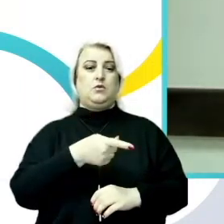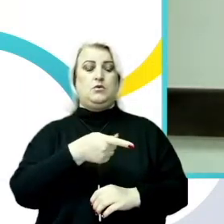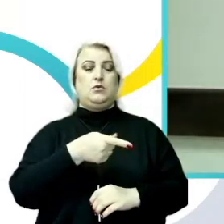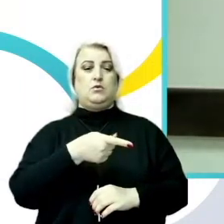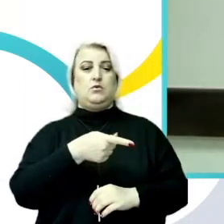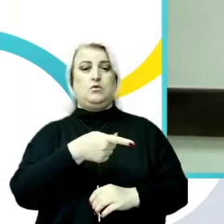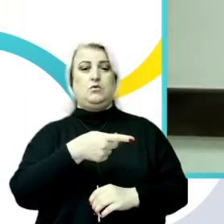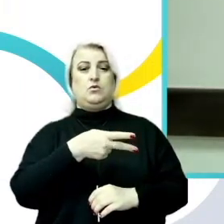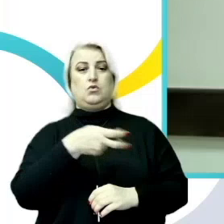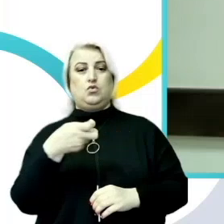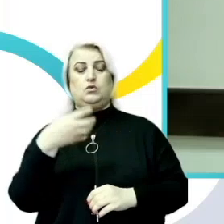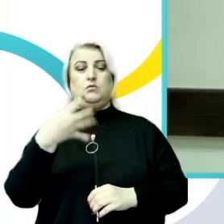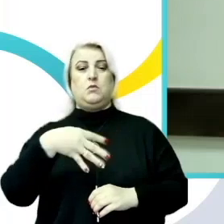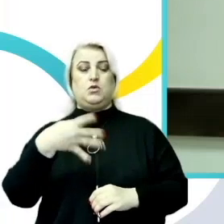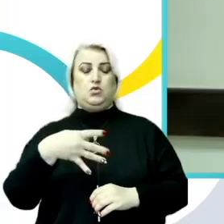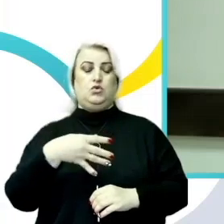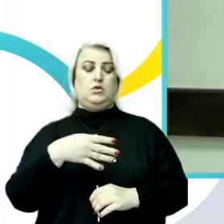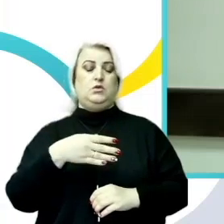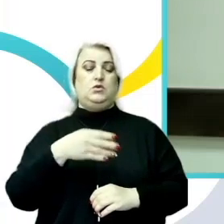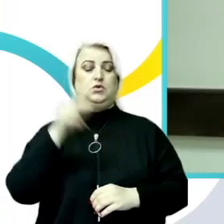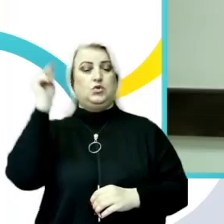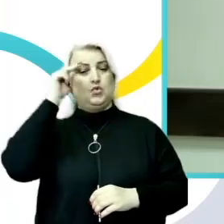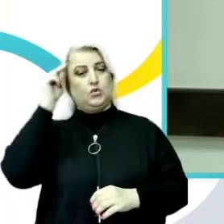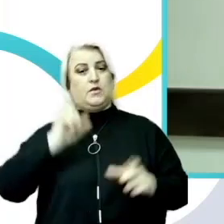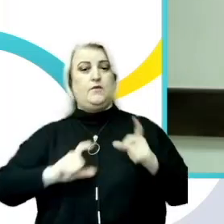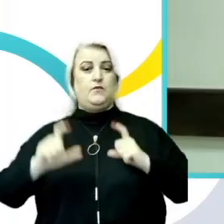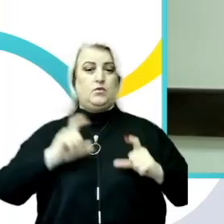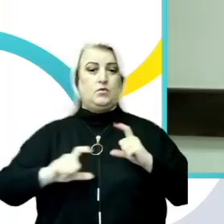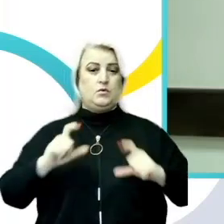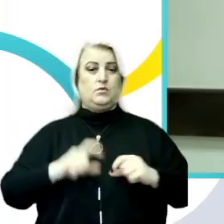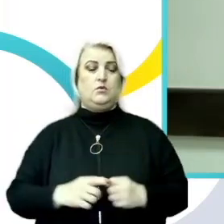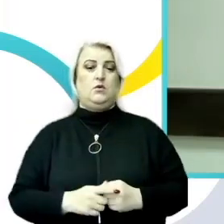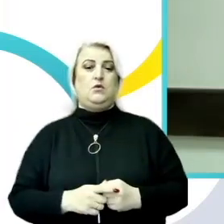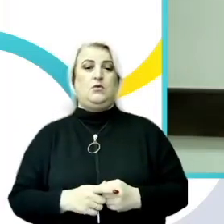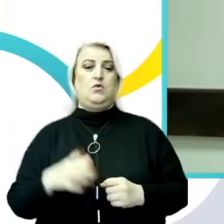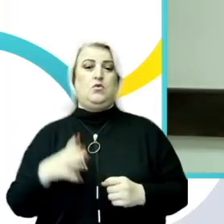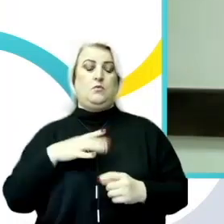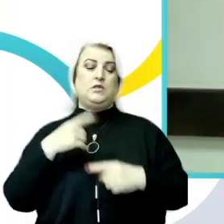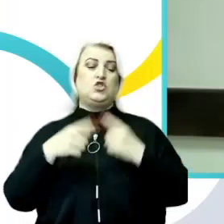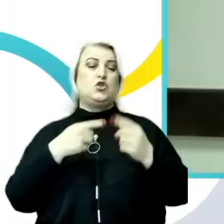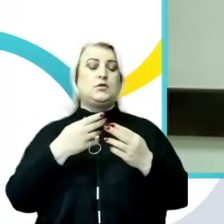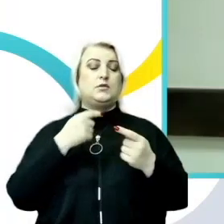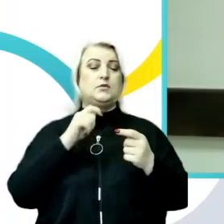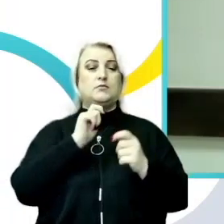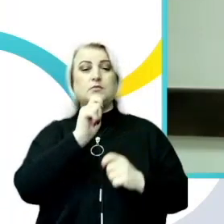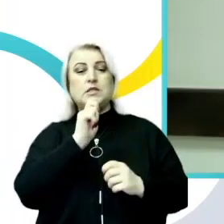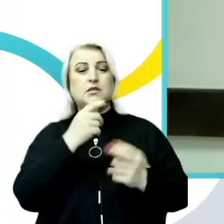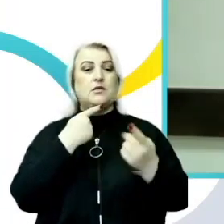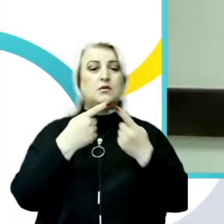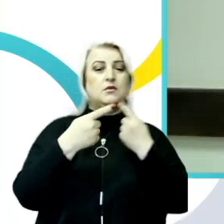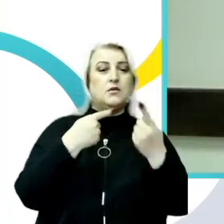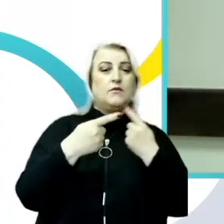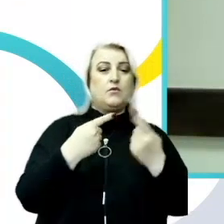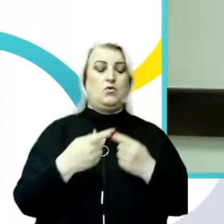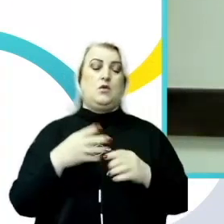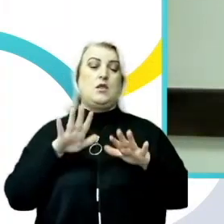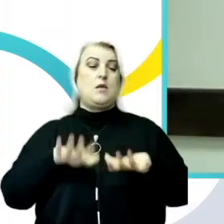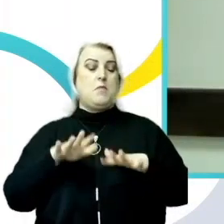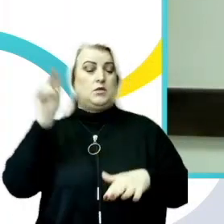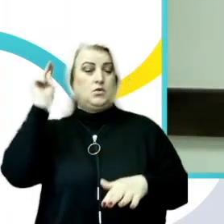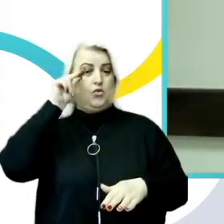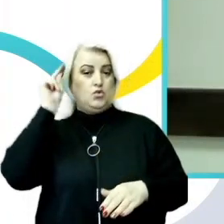de elevi și studienți. Metoda de colectare a fost prin interviuri. Interviurile au fost realizate la locul de studii,